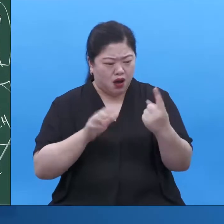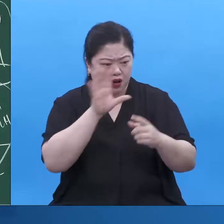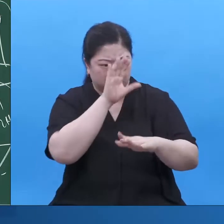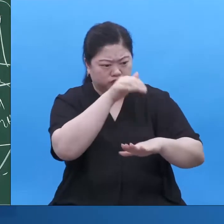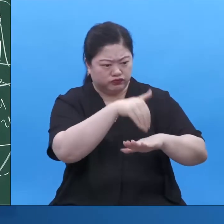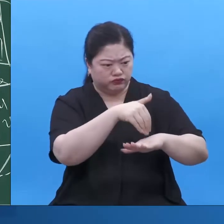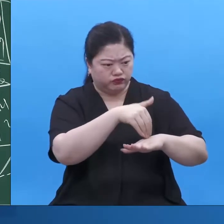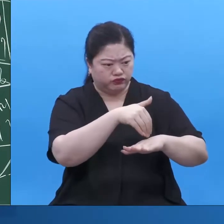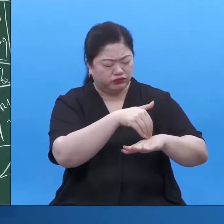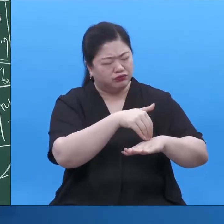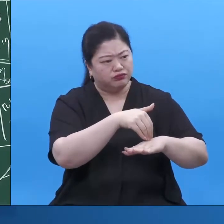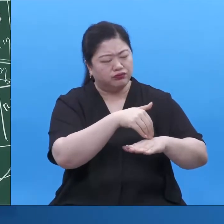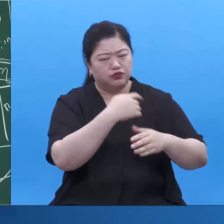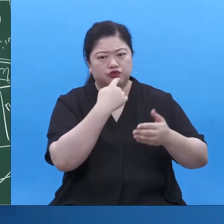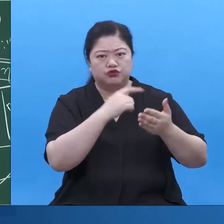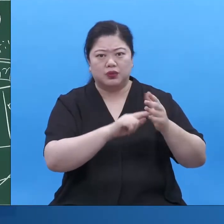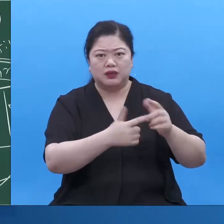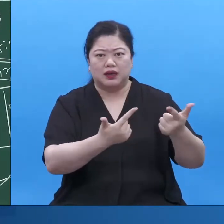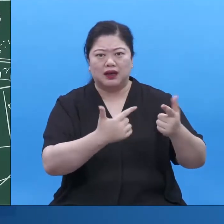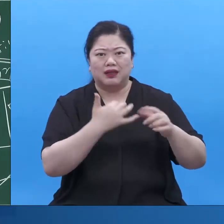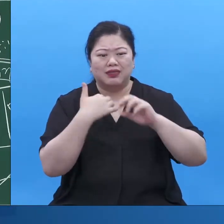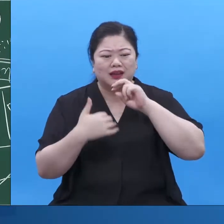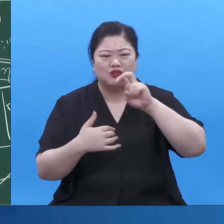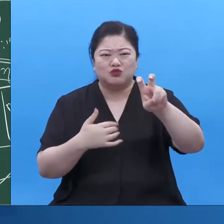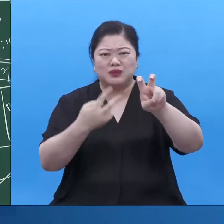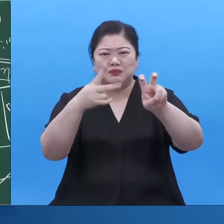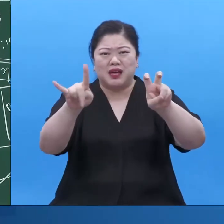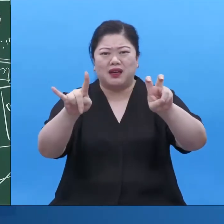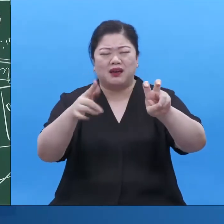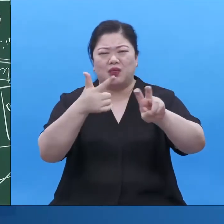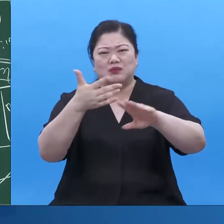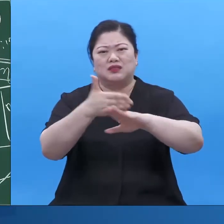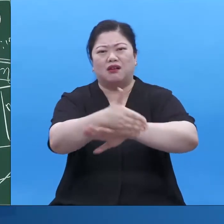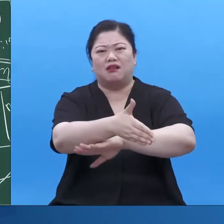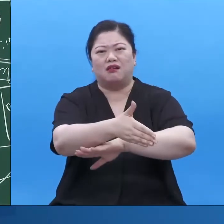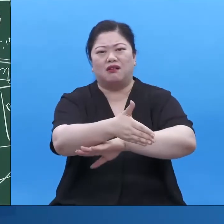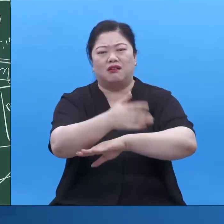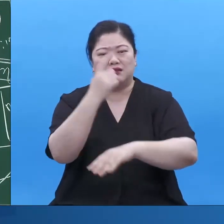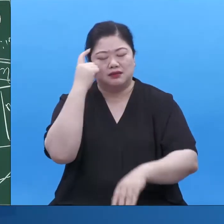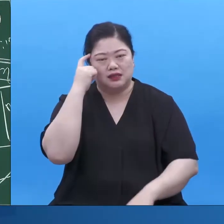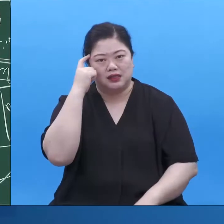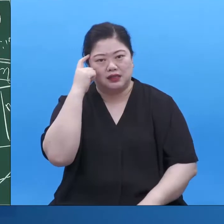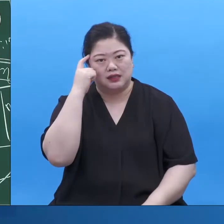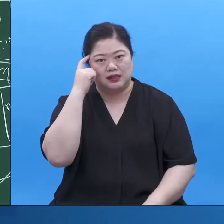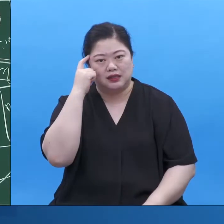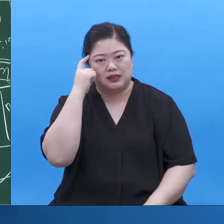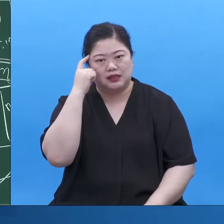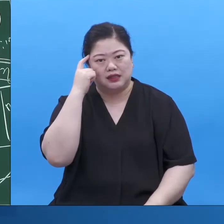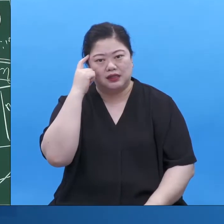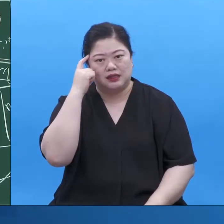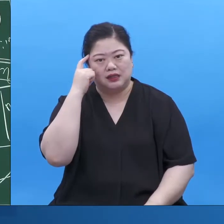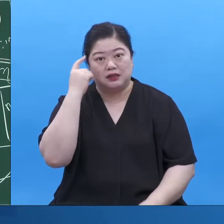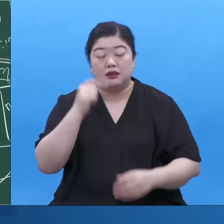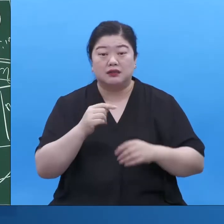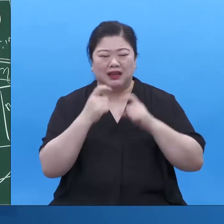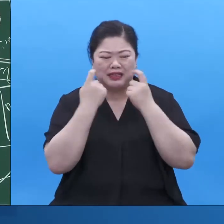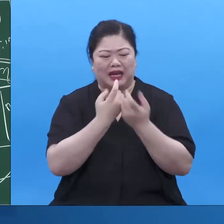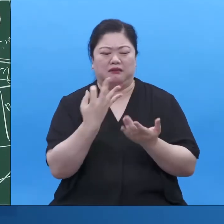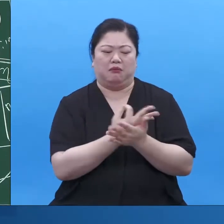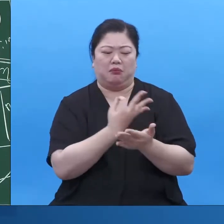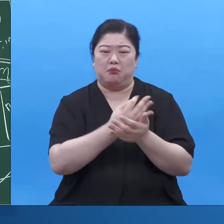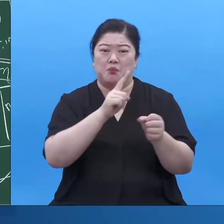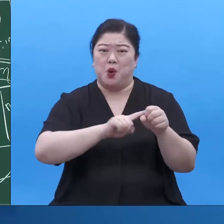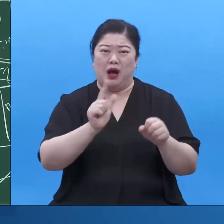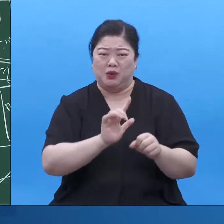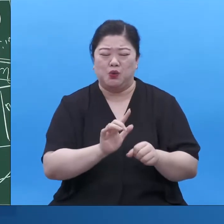조금 더 어릴 때부터 하는 게 좋겠다 생각을 한 거예요 이건 뭐 큰 돈 벌려고 하는 것도 아니고 생각을